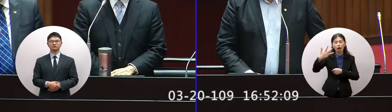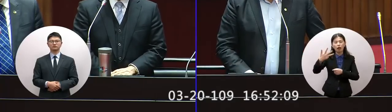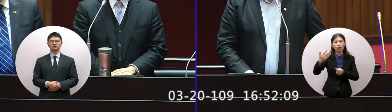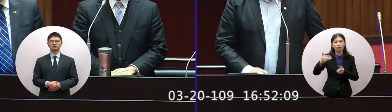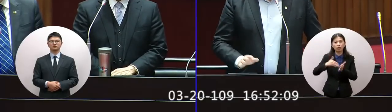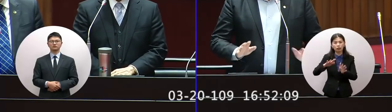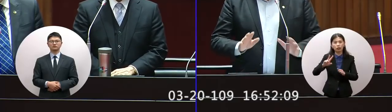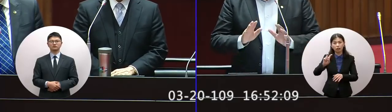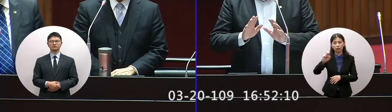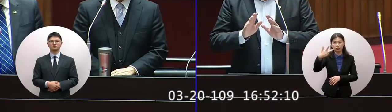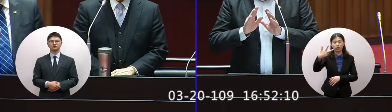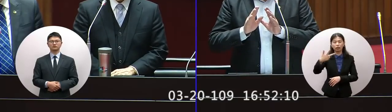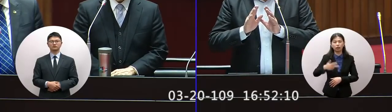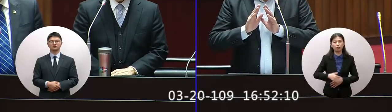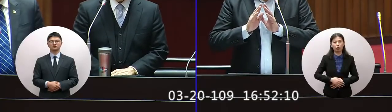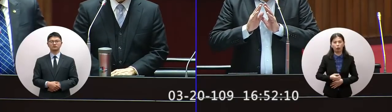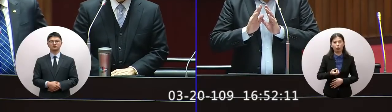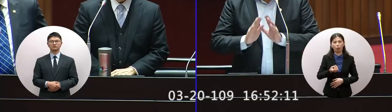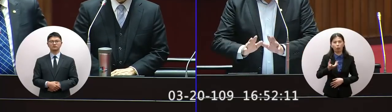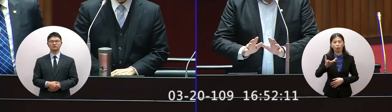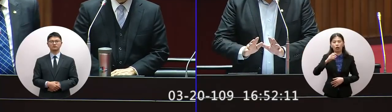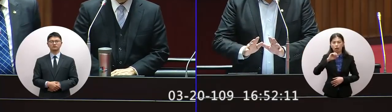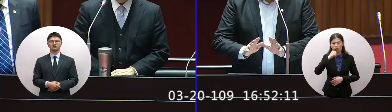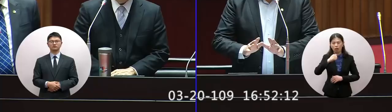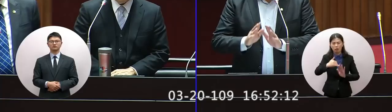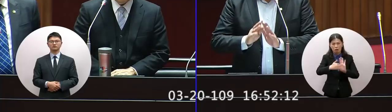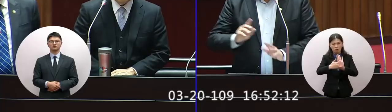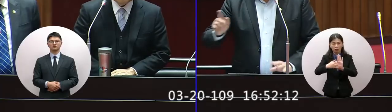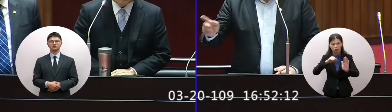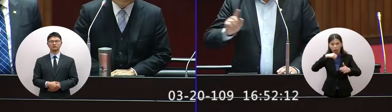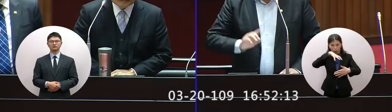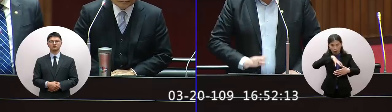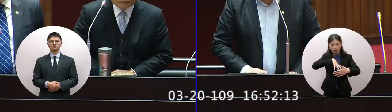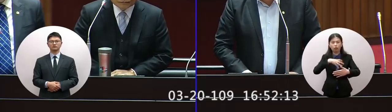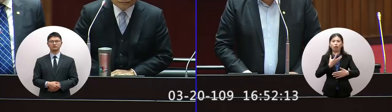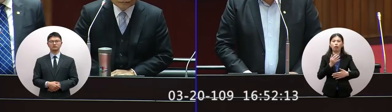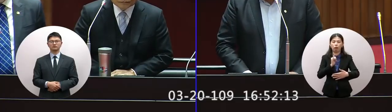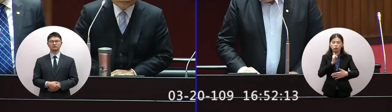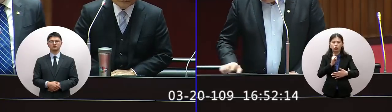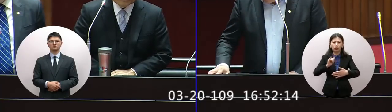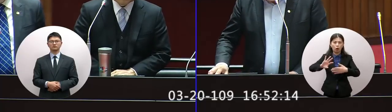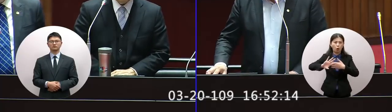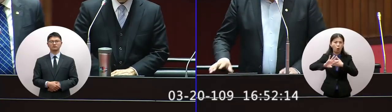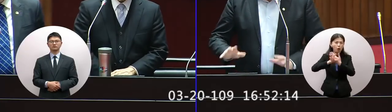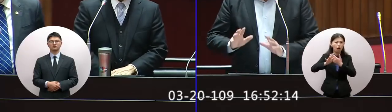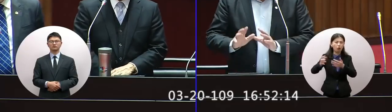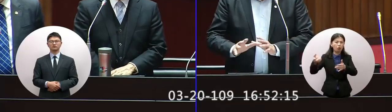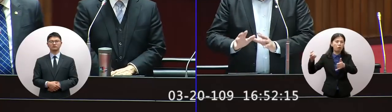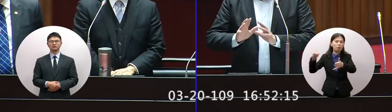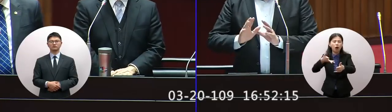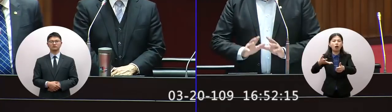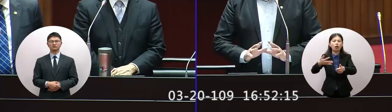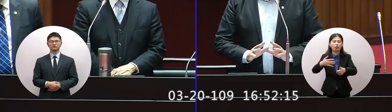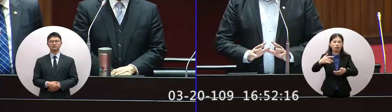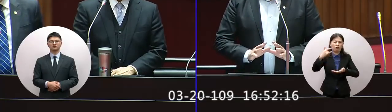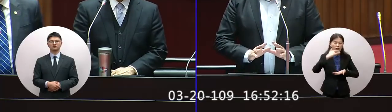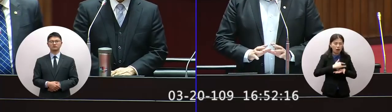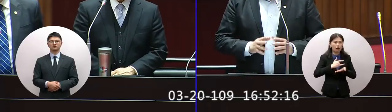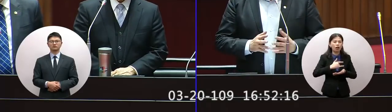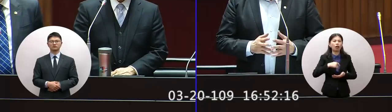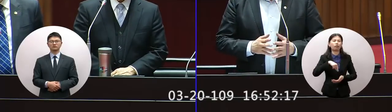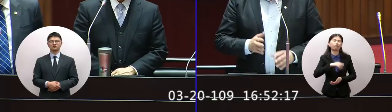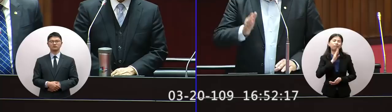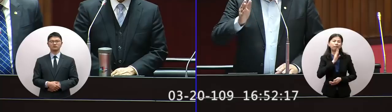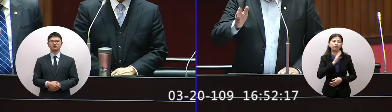27幾乎我們國內守得很乾淨幾乎都是境外移路所以針對境外的管理